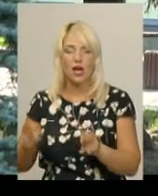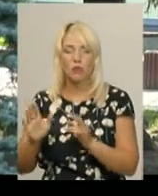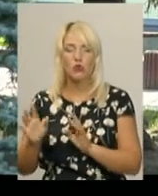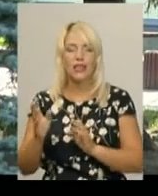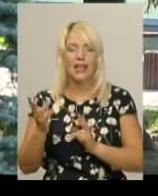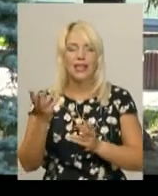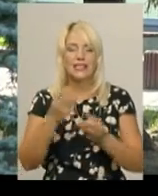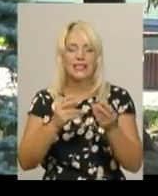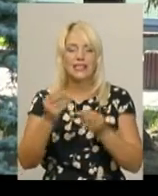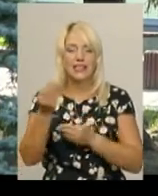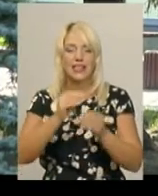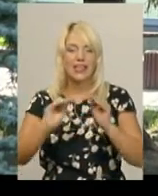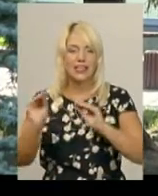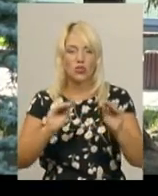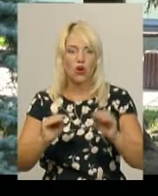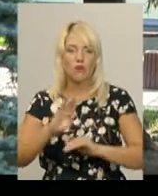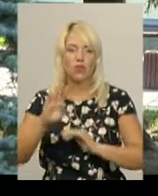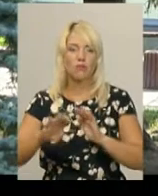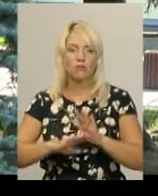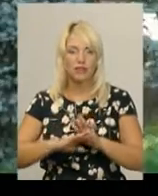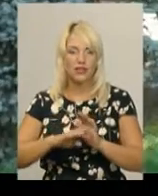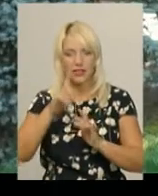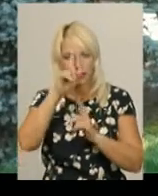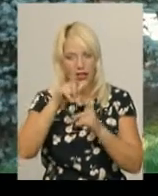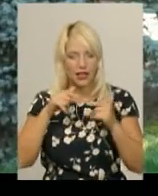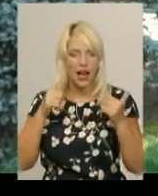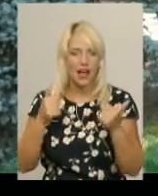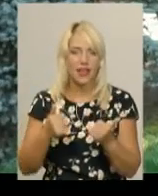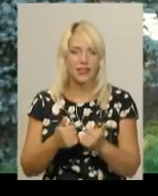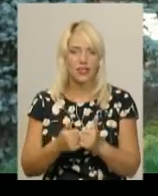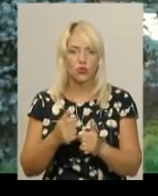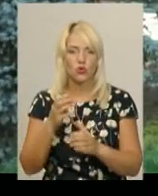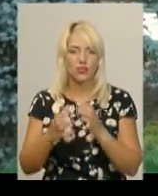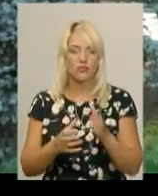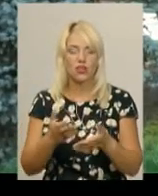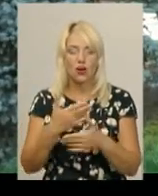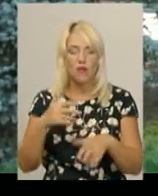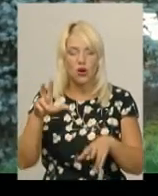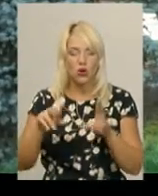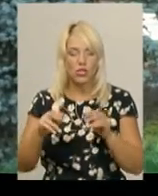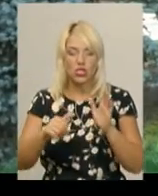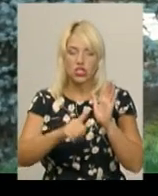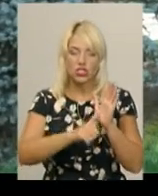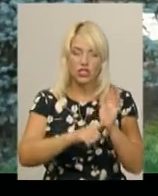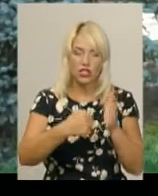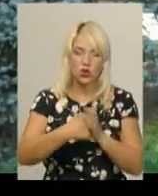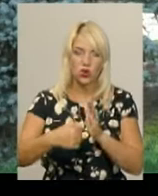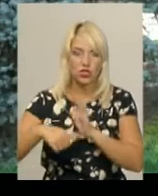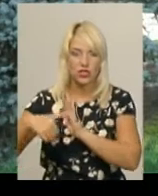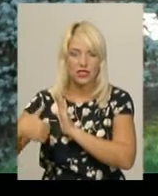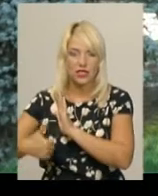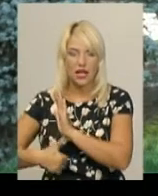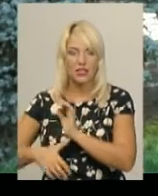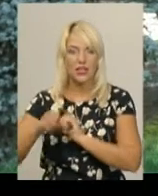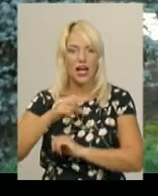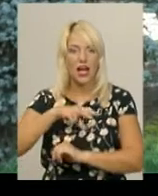під певний континент або під певну країну світу. Ми розраховуємо на вікову категорію з 6 до 16, але